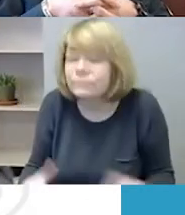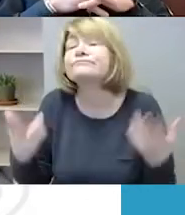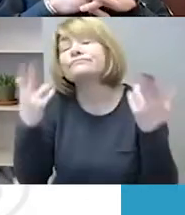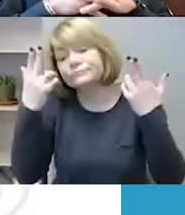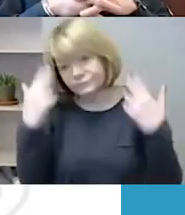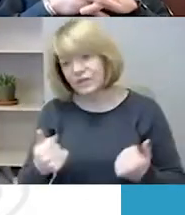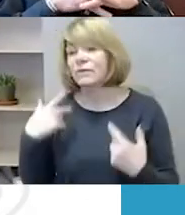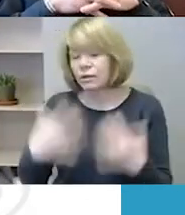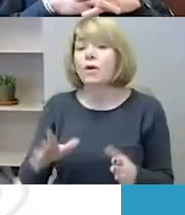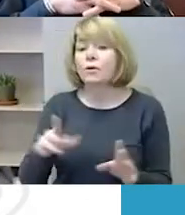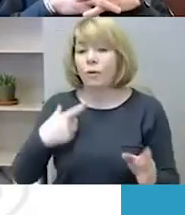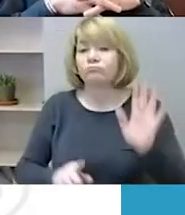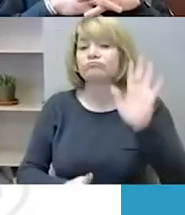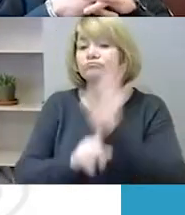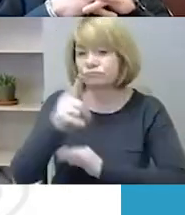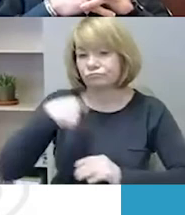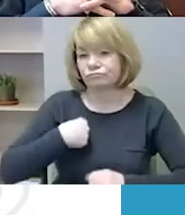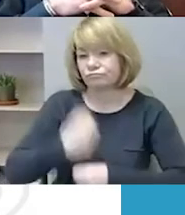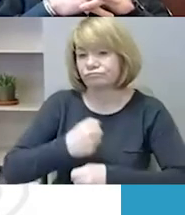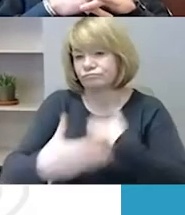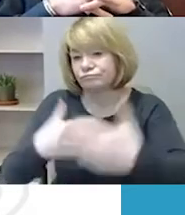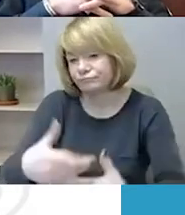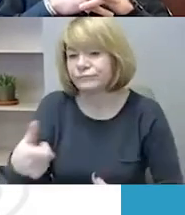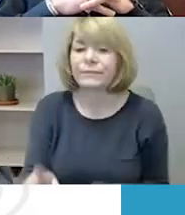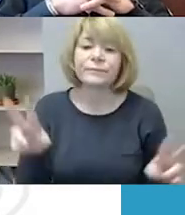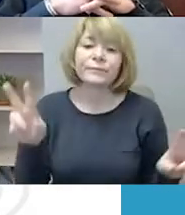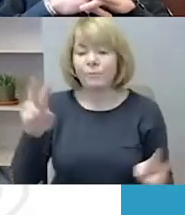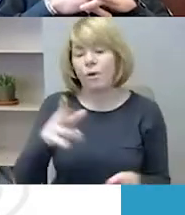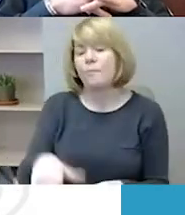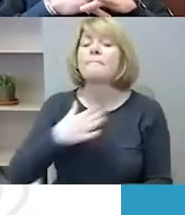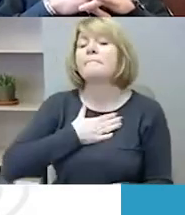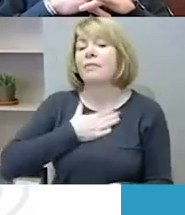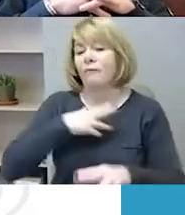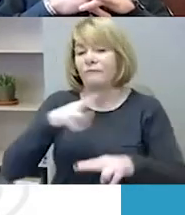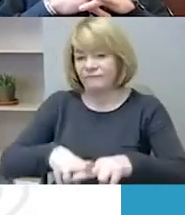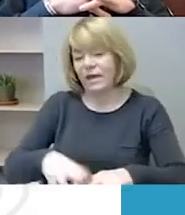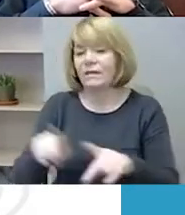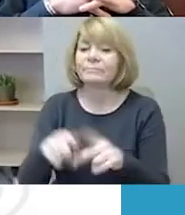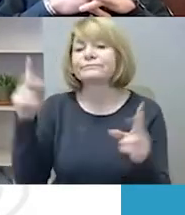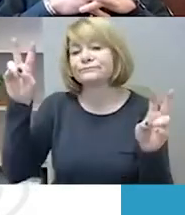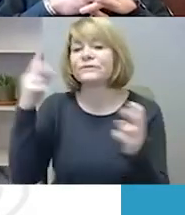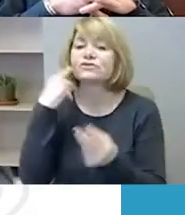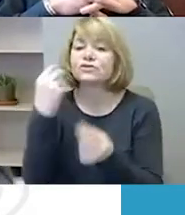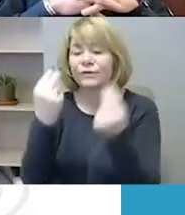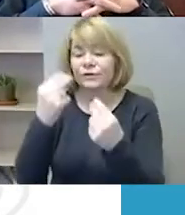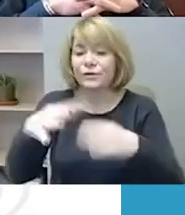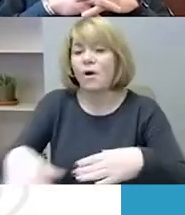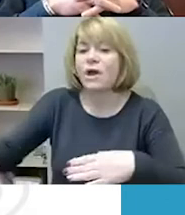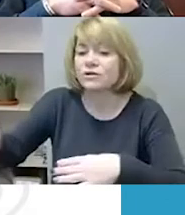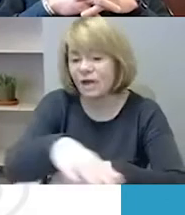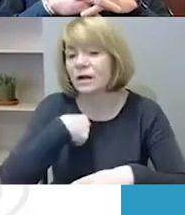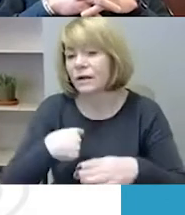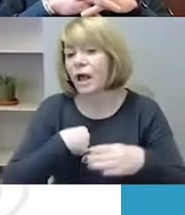mūsų zona, mūsų, kaip, žaidimo aikštelė ir čia jau policija perima lyderystę. Ir tikrai